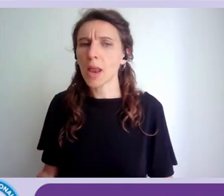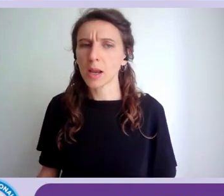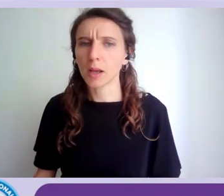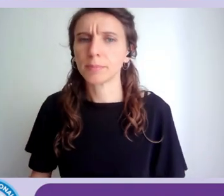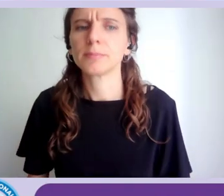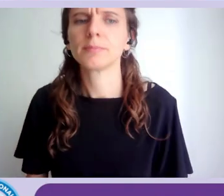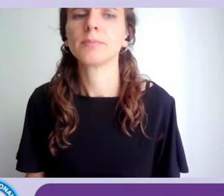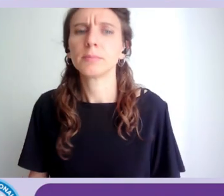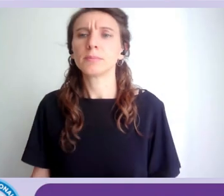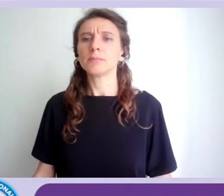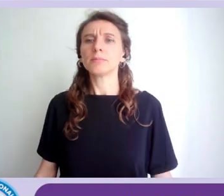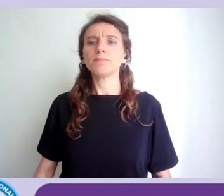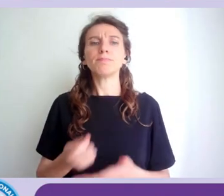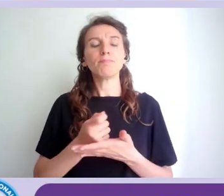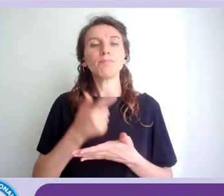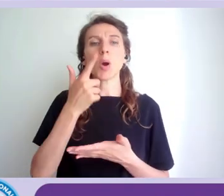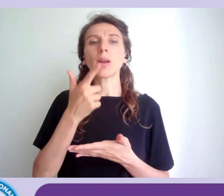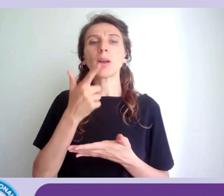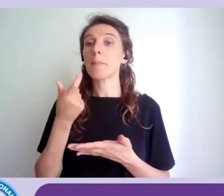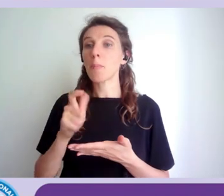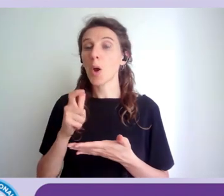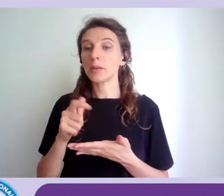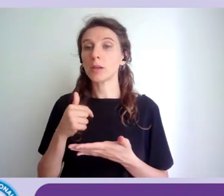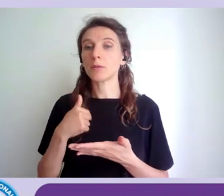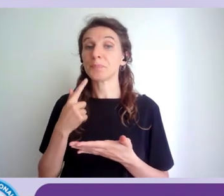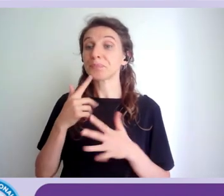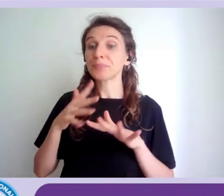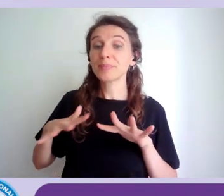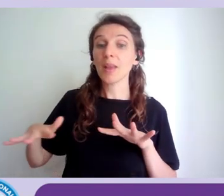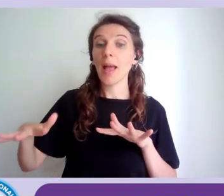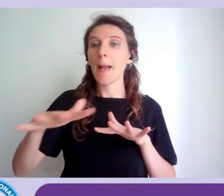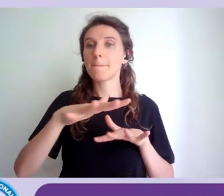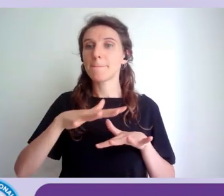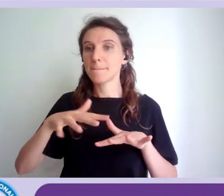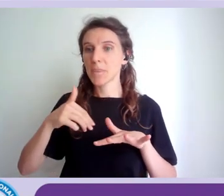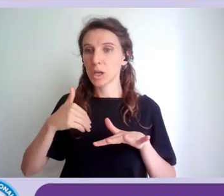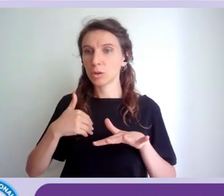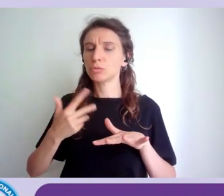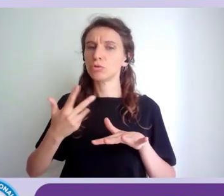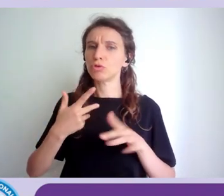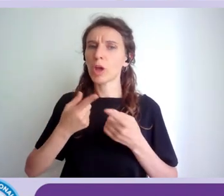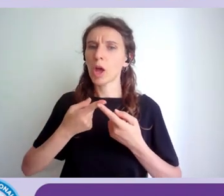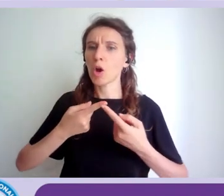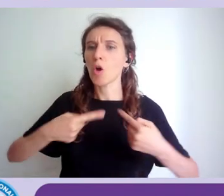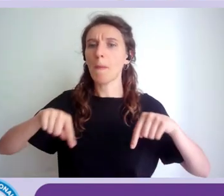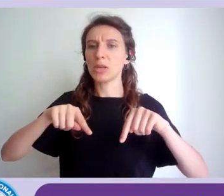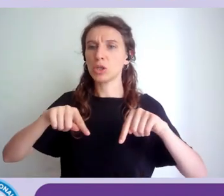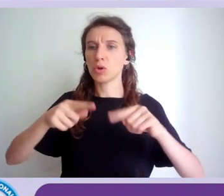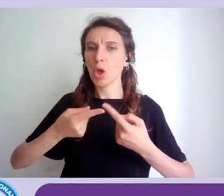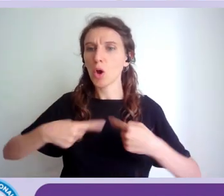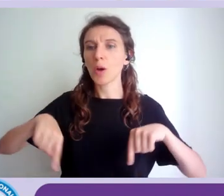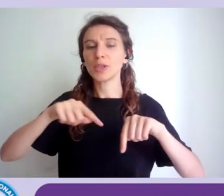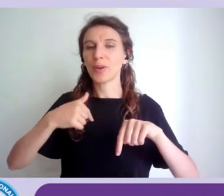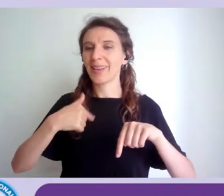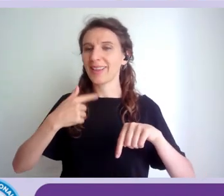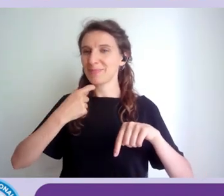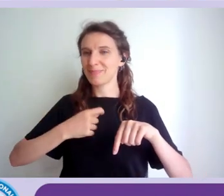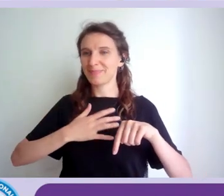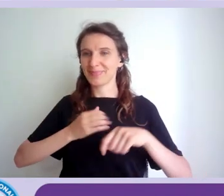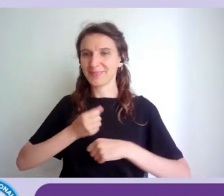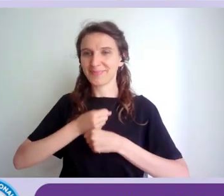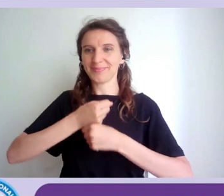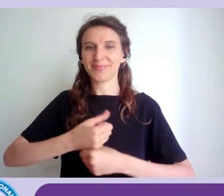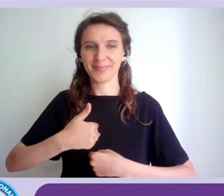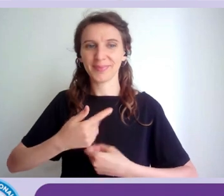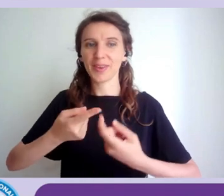info è importante perché nel nostro ambito ha una commissione che tra l'altro presiedo io che la